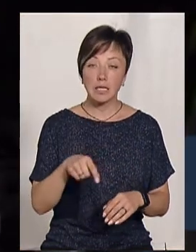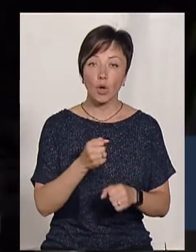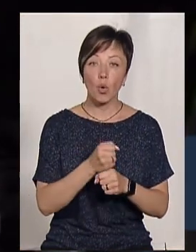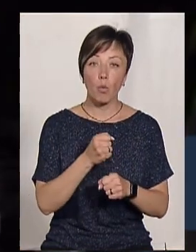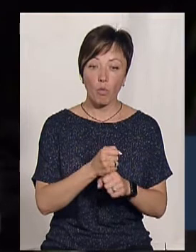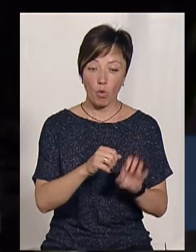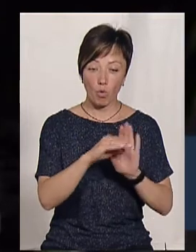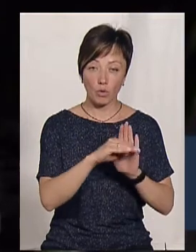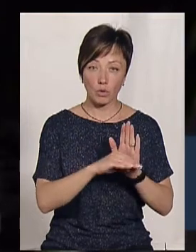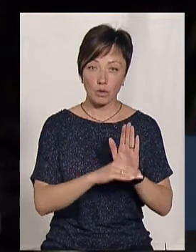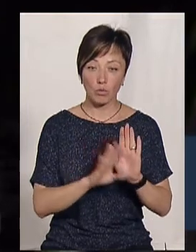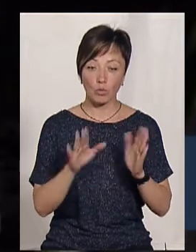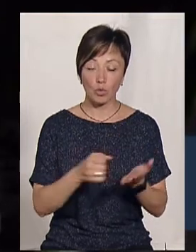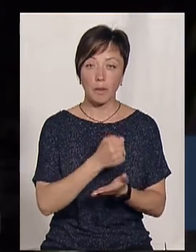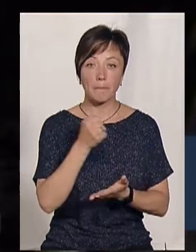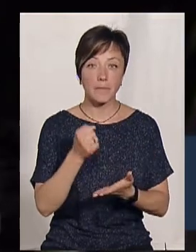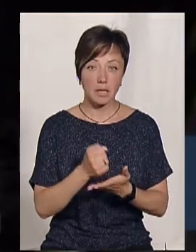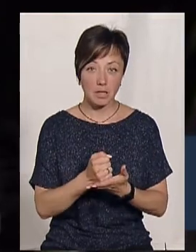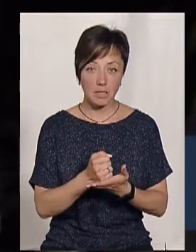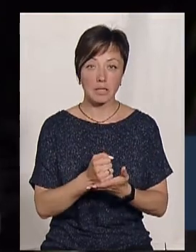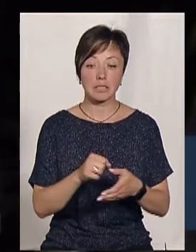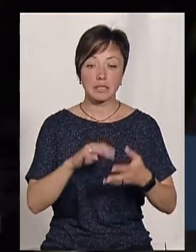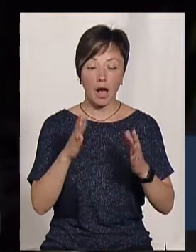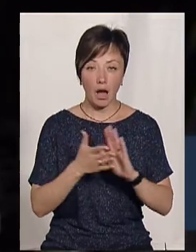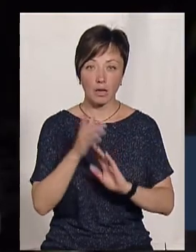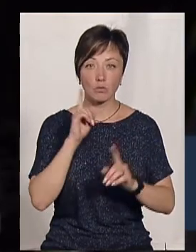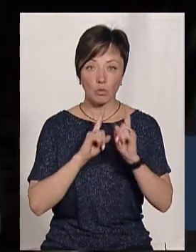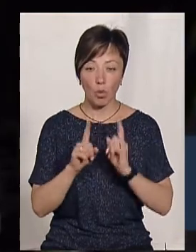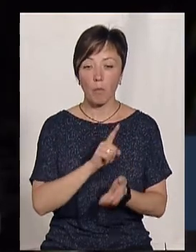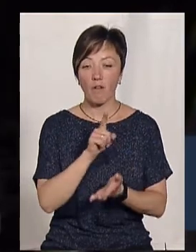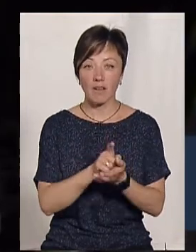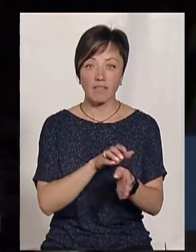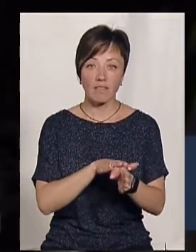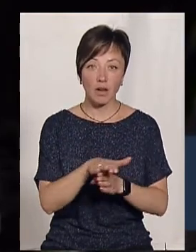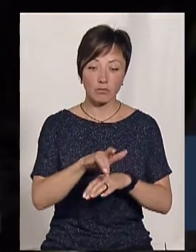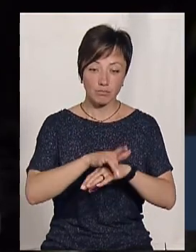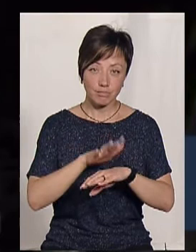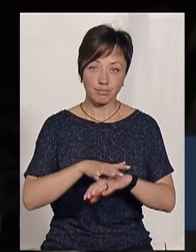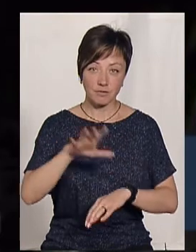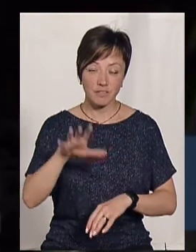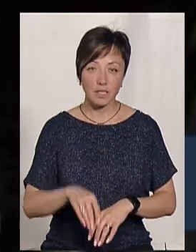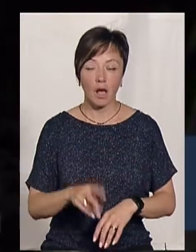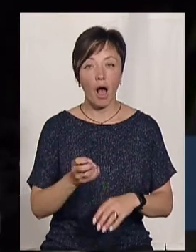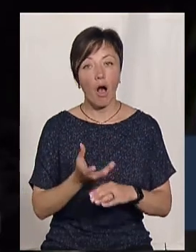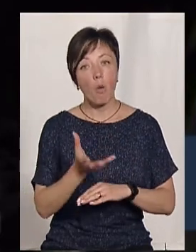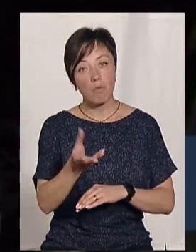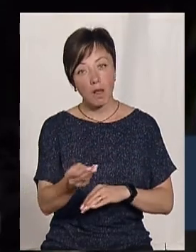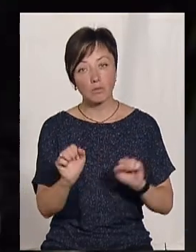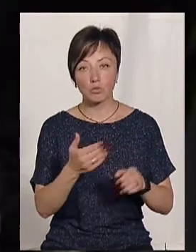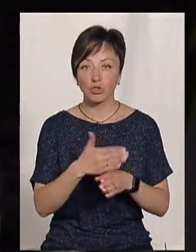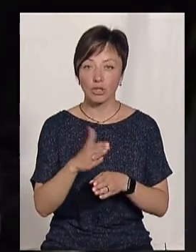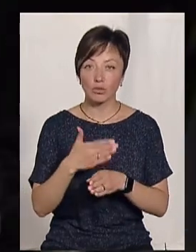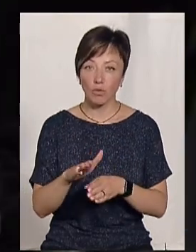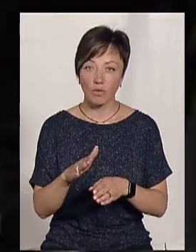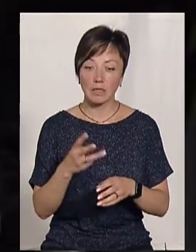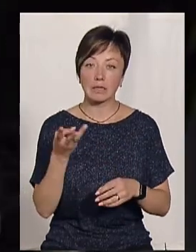які будуть прийняті загальними зборами, ті він повинен виконати всі. Проте оплата може бути часткова,